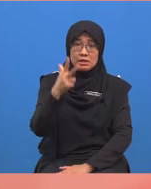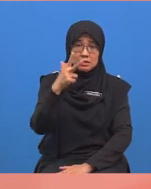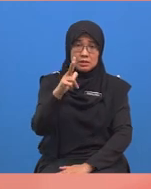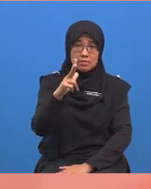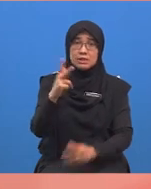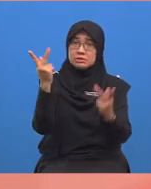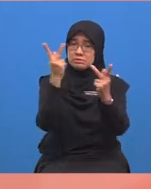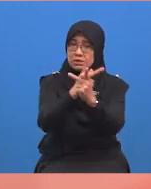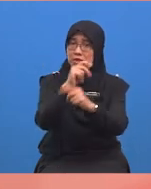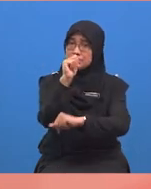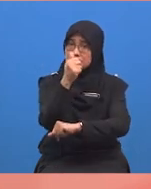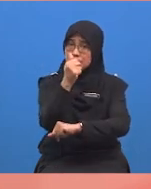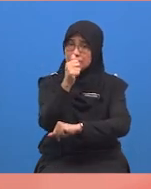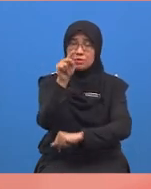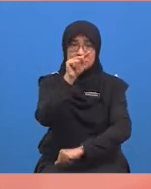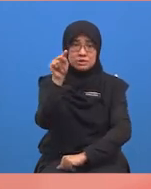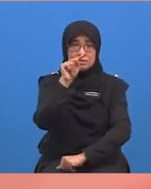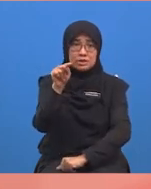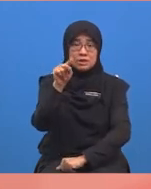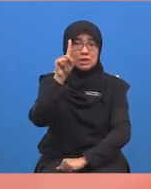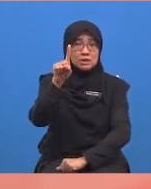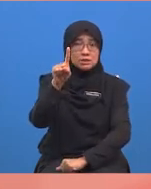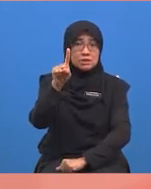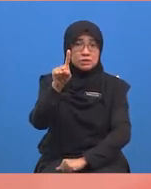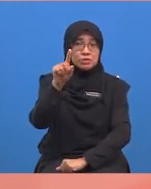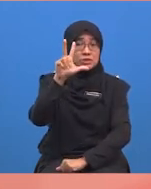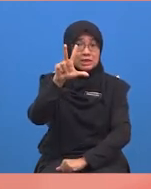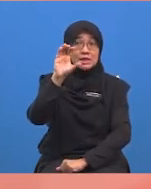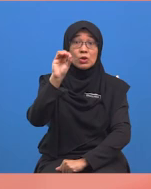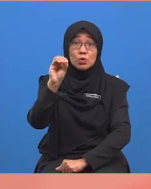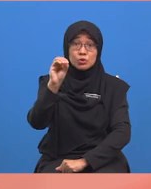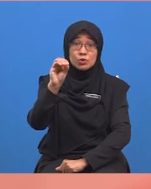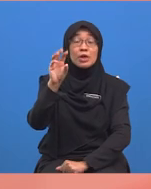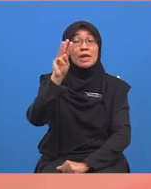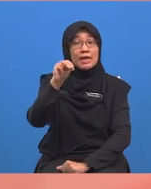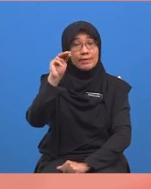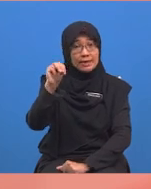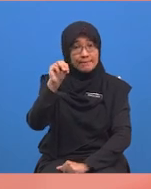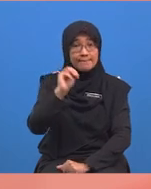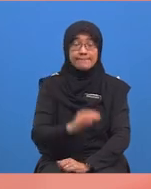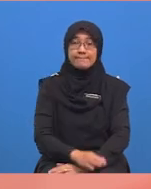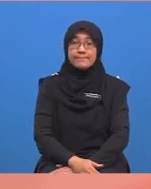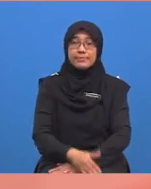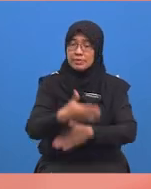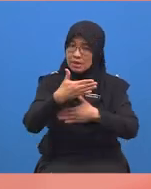tiga belas darab sepuluh sama dengan seratus tiga puluh milimeter.